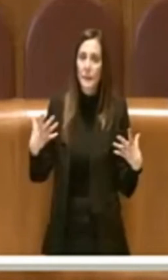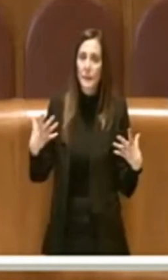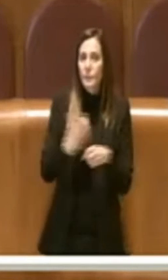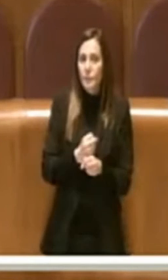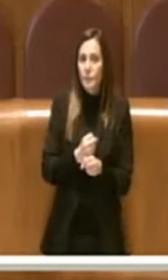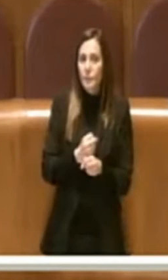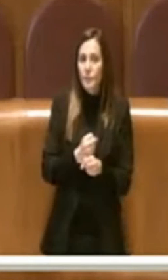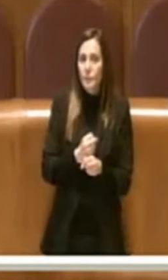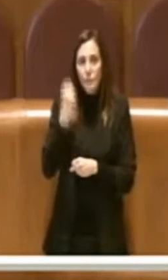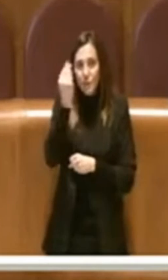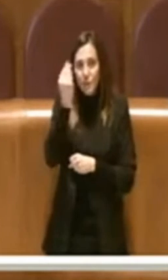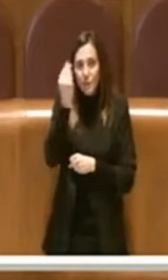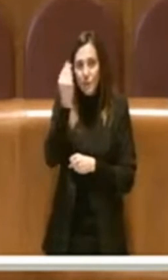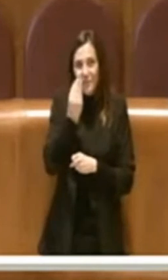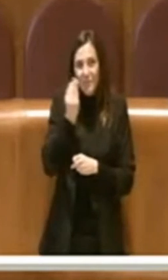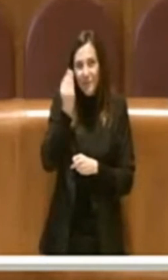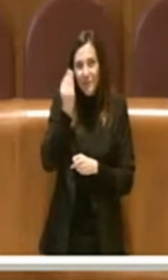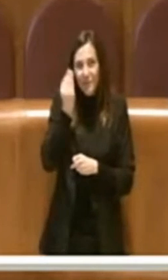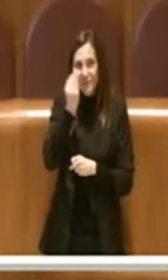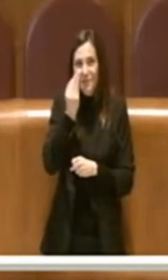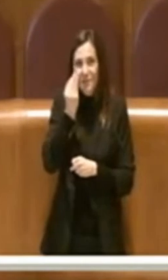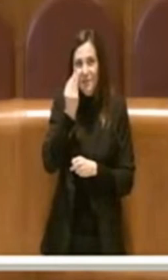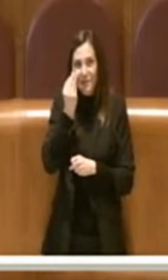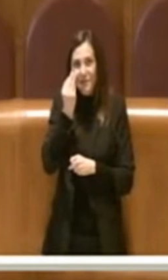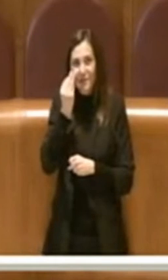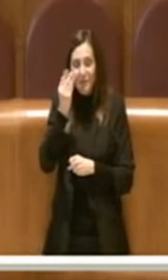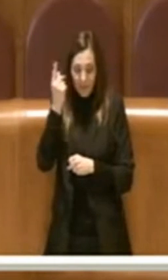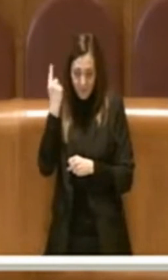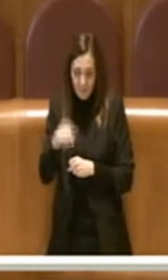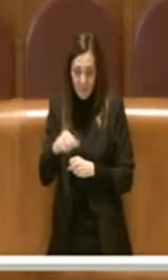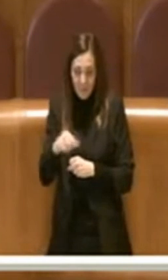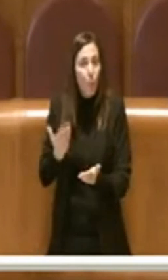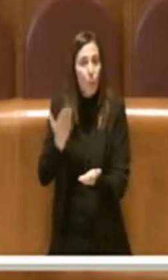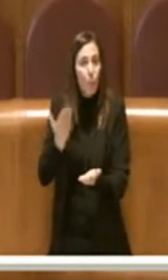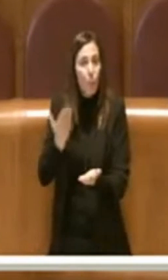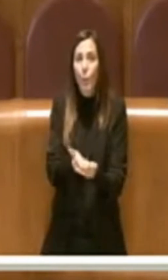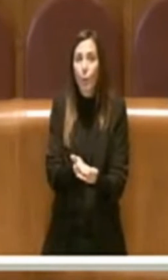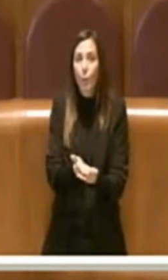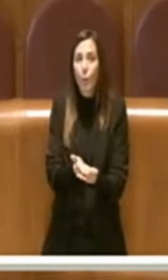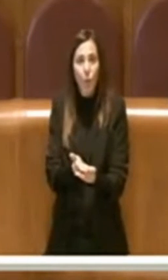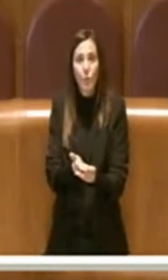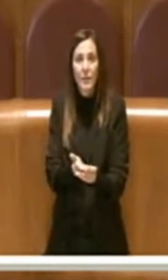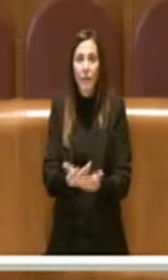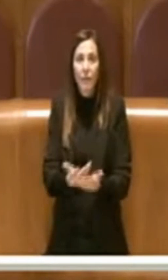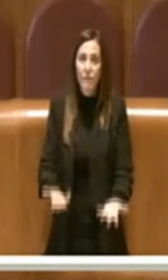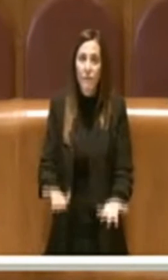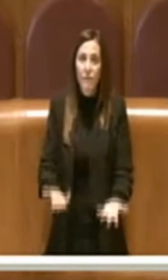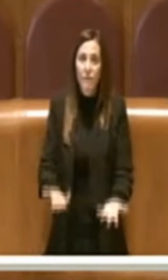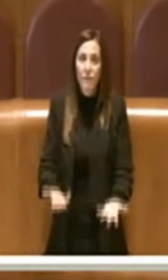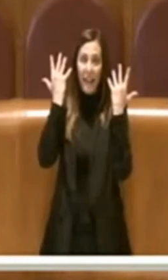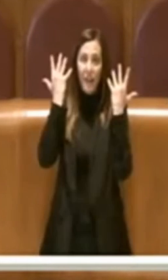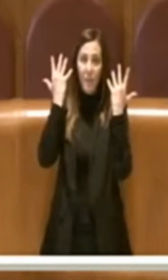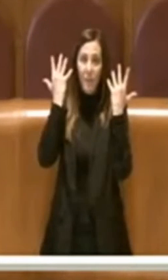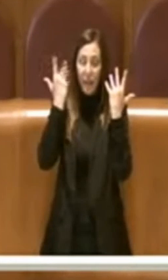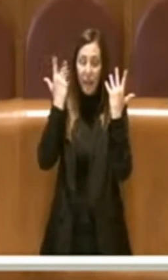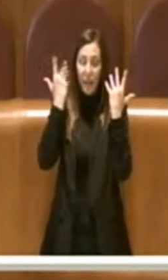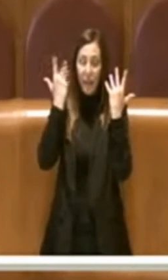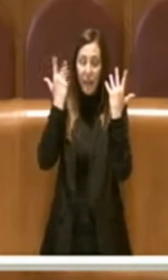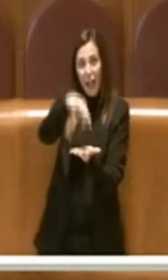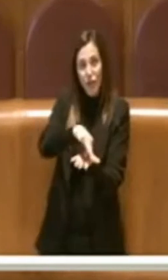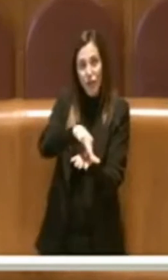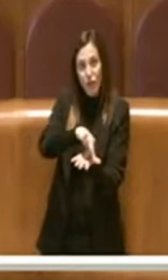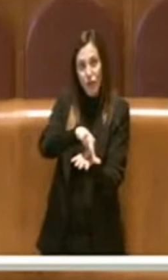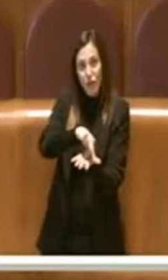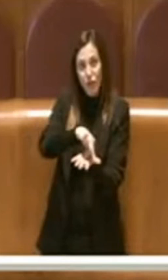ritengo che questo sia uno di quelle proposte che finalmente pone al centro